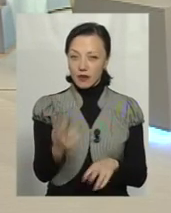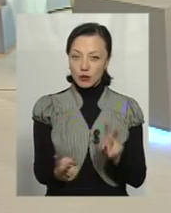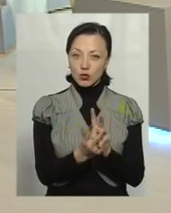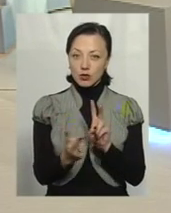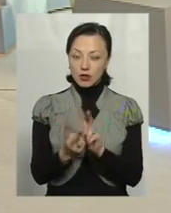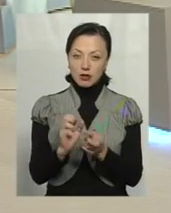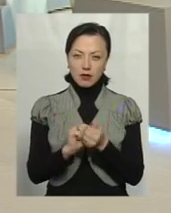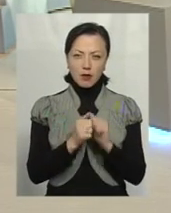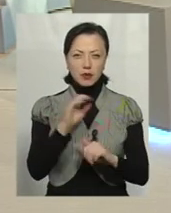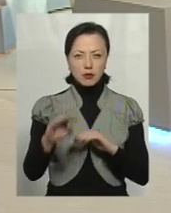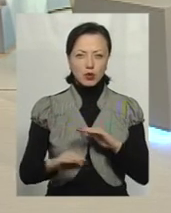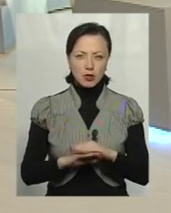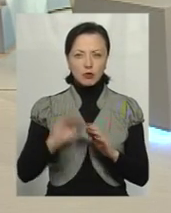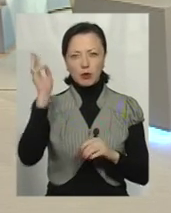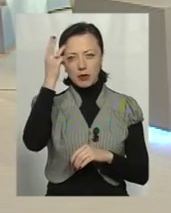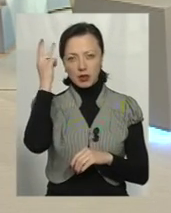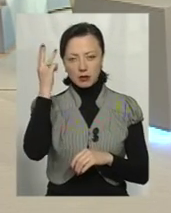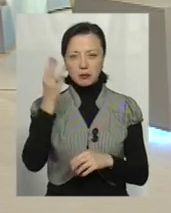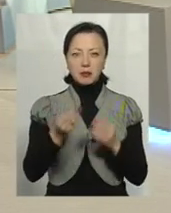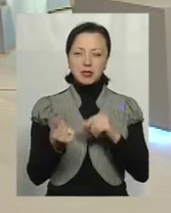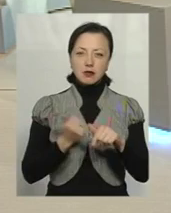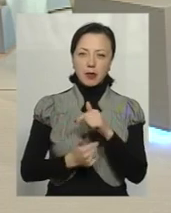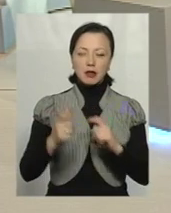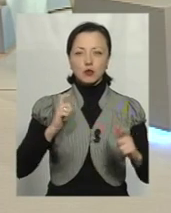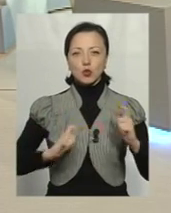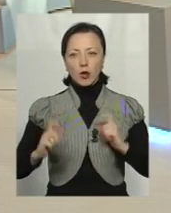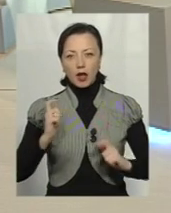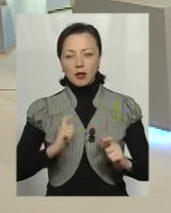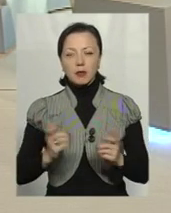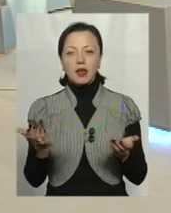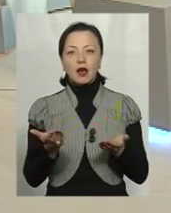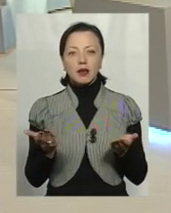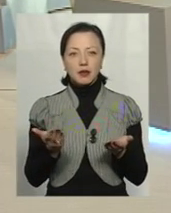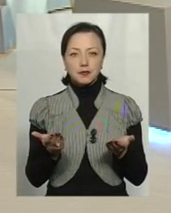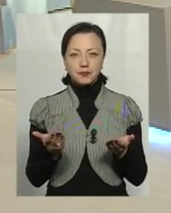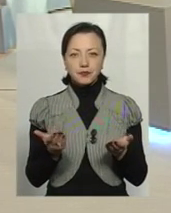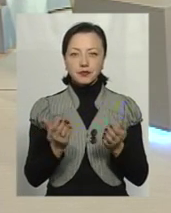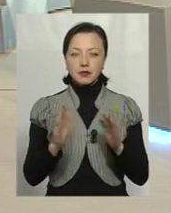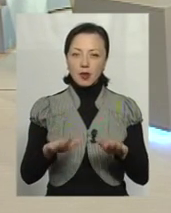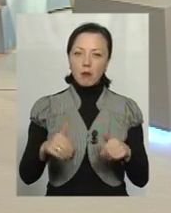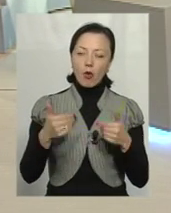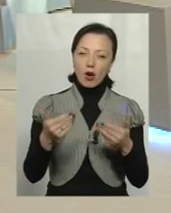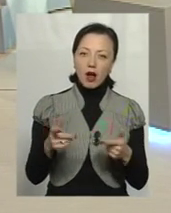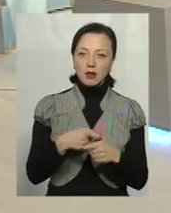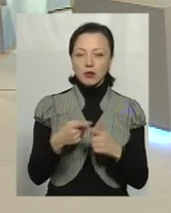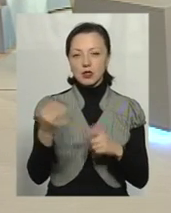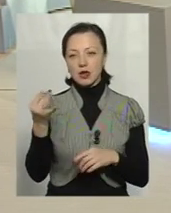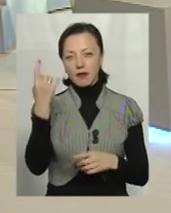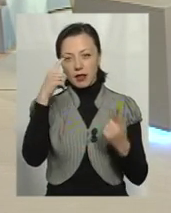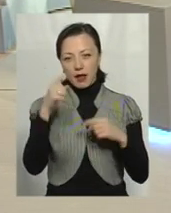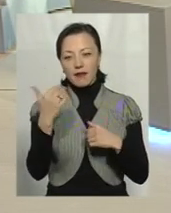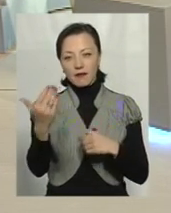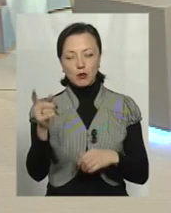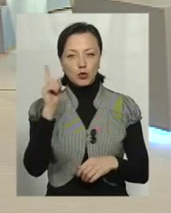знаю, в Кам'янці-Подільському, у Хмельницькому з підприємцями, студентами. Які поради або ж цікаві ідеї